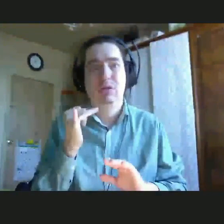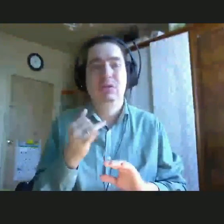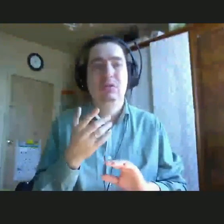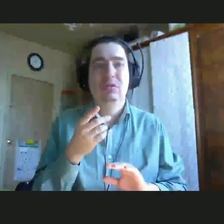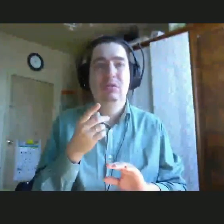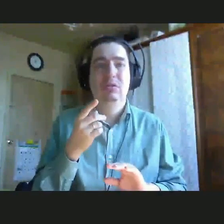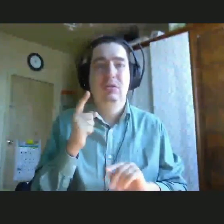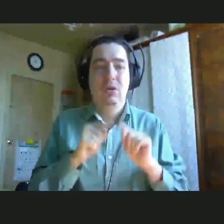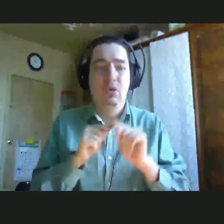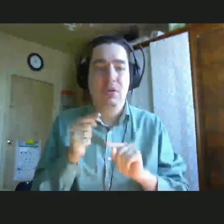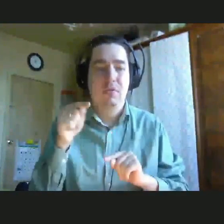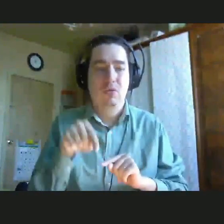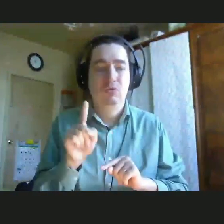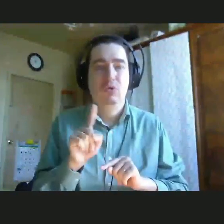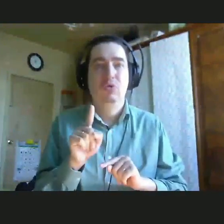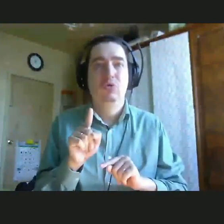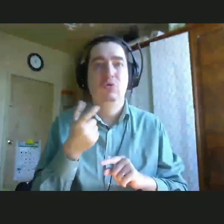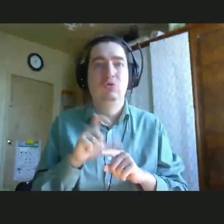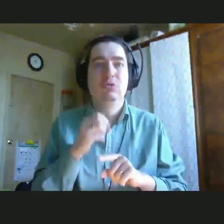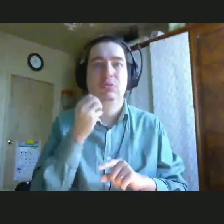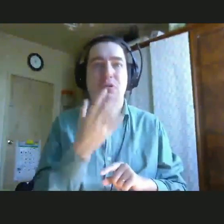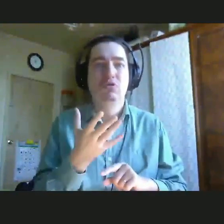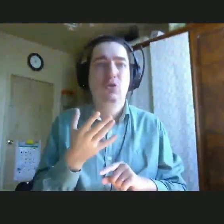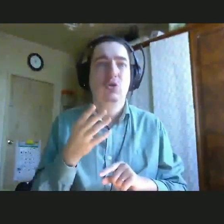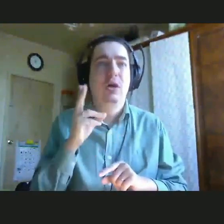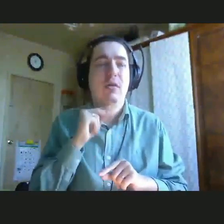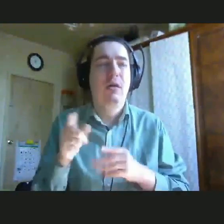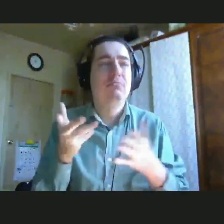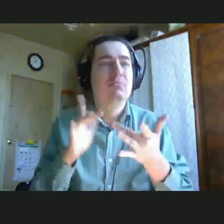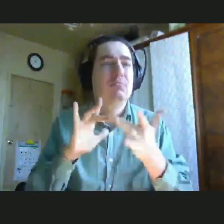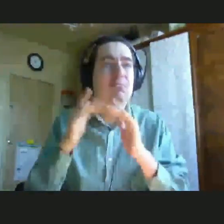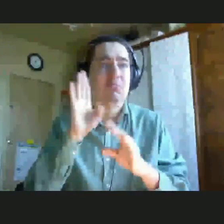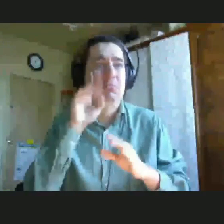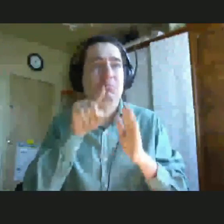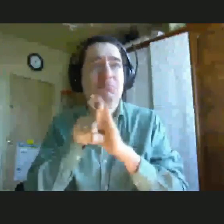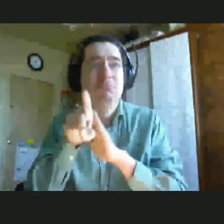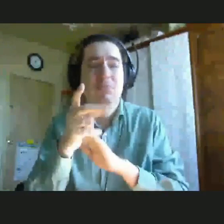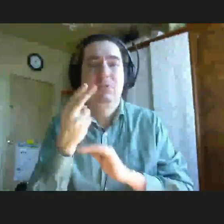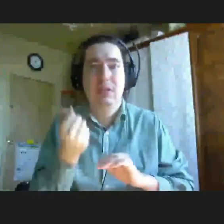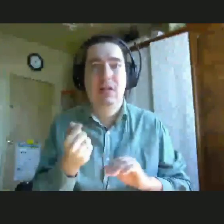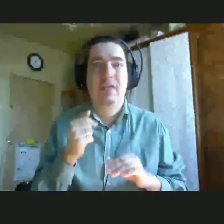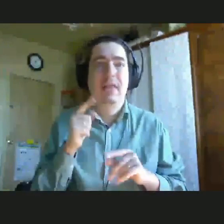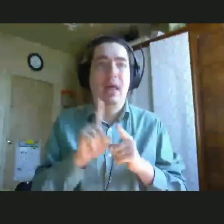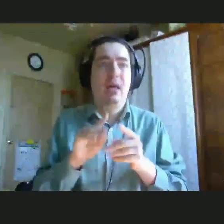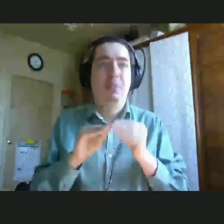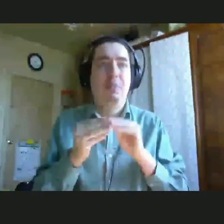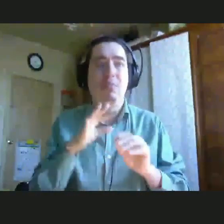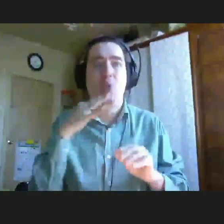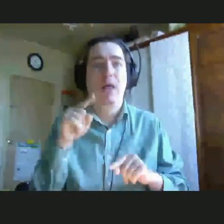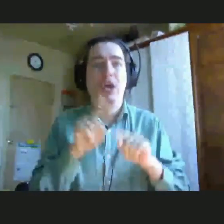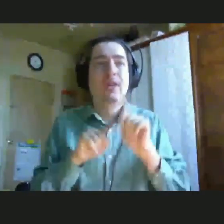родительское сообщество очень растет, что оно крепнет, но до сих пор есть, особенно в регионах, такая проблематика, и многие